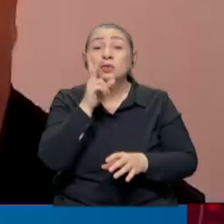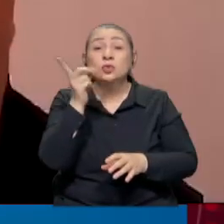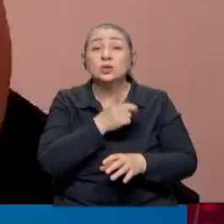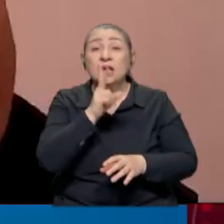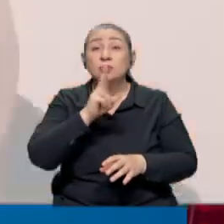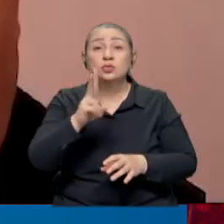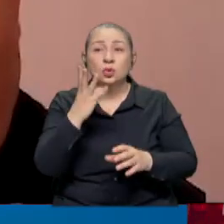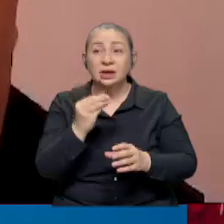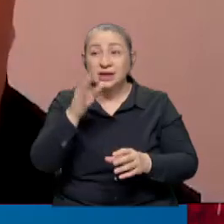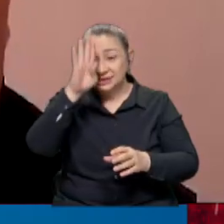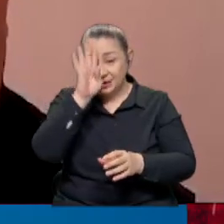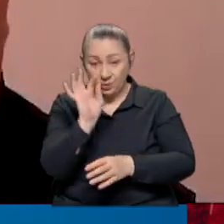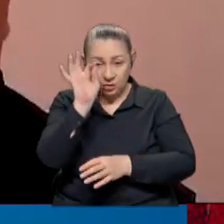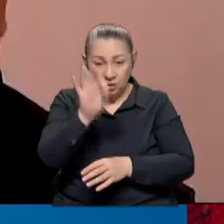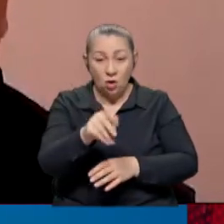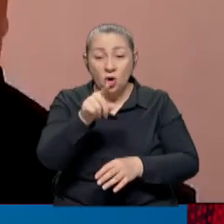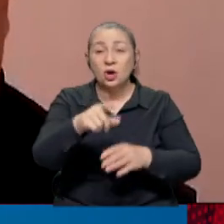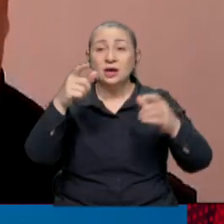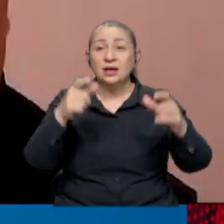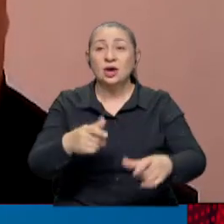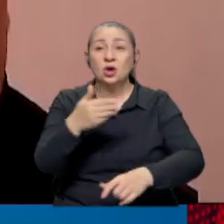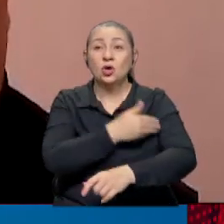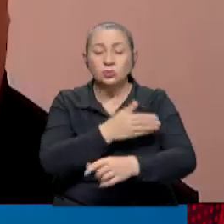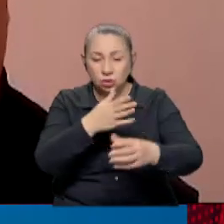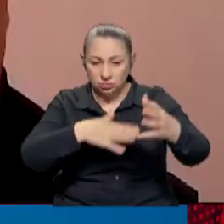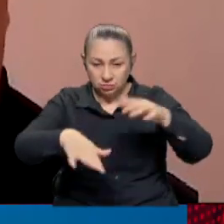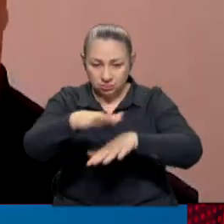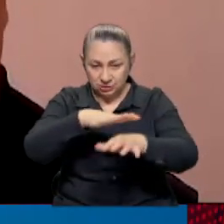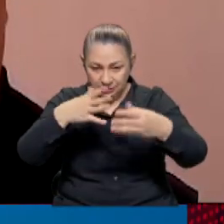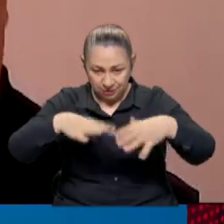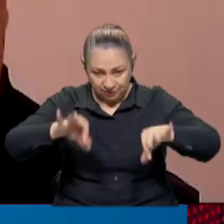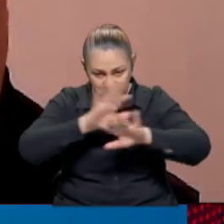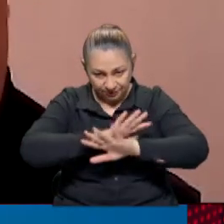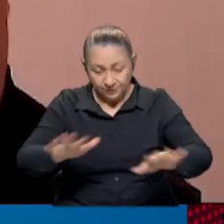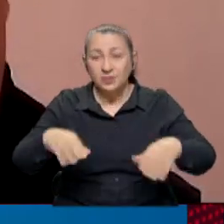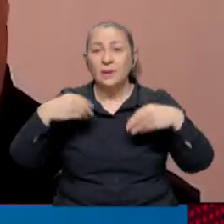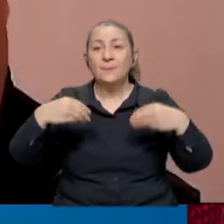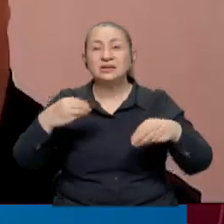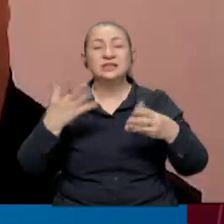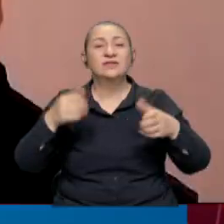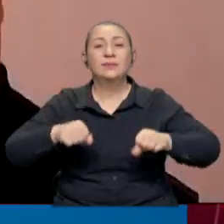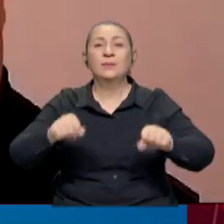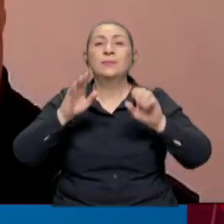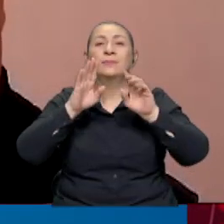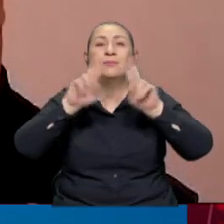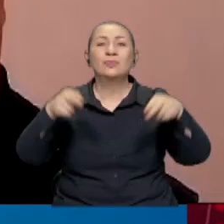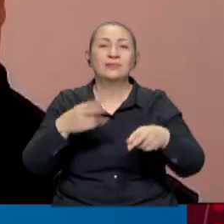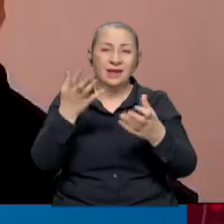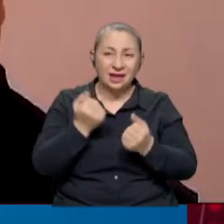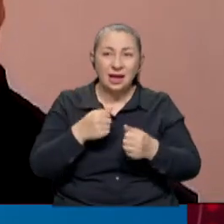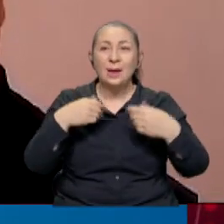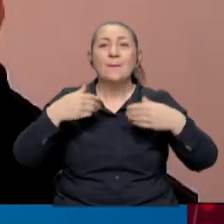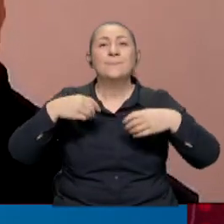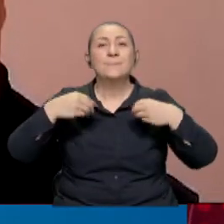İstanbul haline gelip oradaki halcının komisyonunda ham maliyesinden sonra pazarcı ya da market alır. Pazar yerlerine